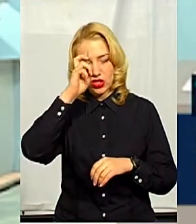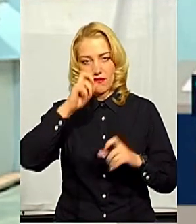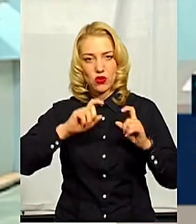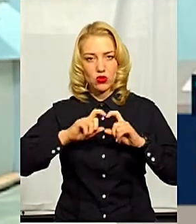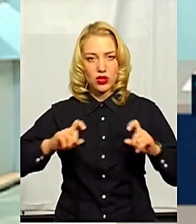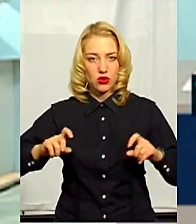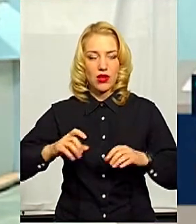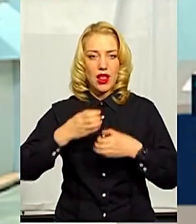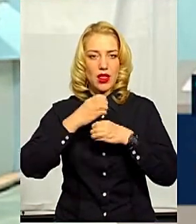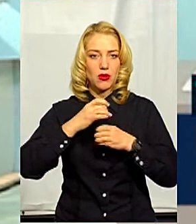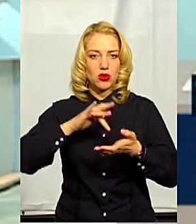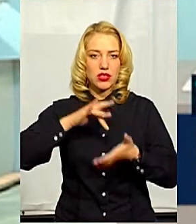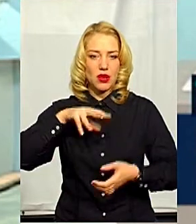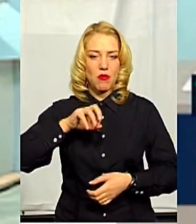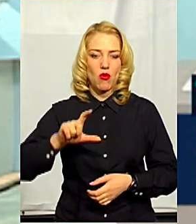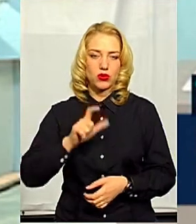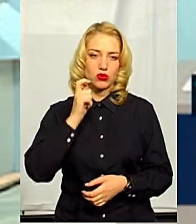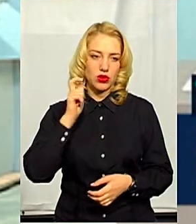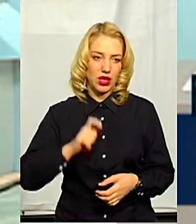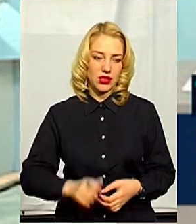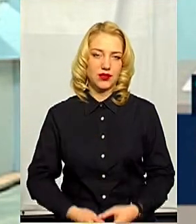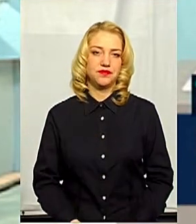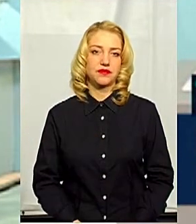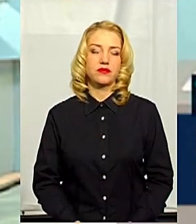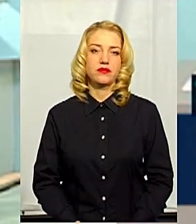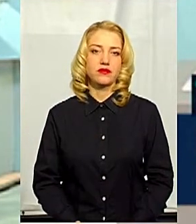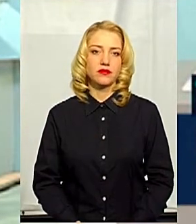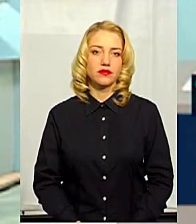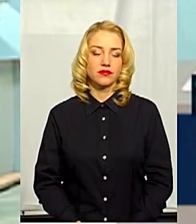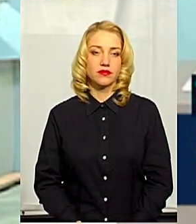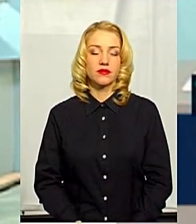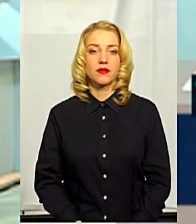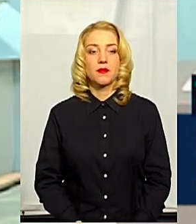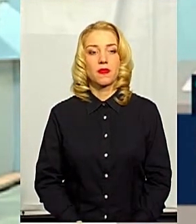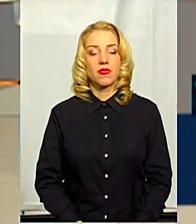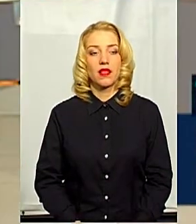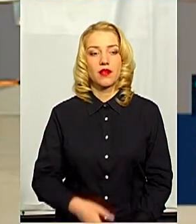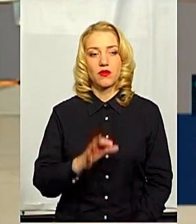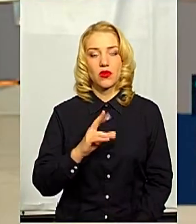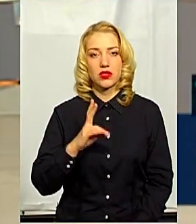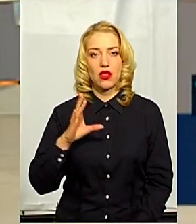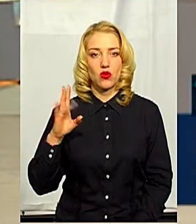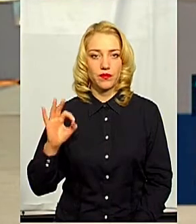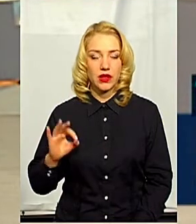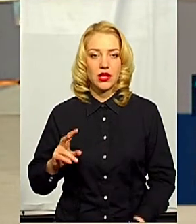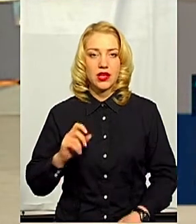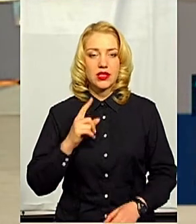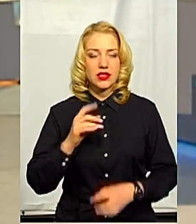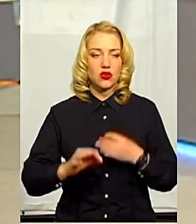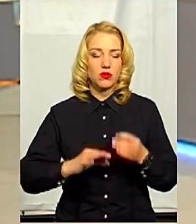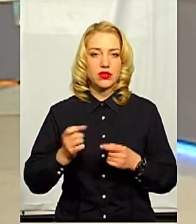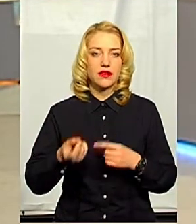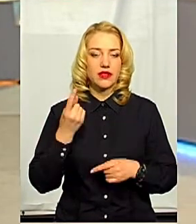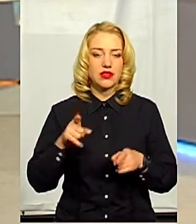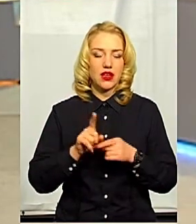лабораторний центр МОЗ України Тетяною Федак. Добрий вечір. Добрий вечір. Пані Оксано, за добу відколо з